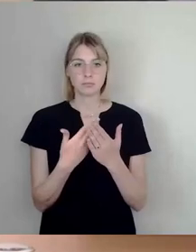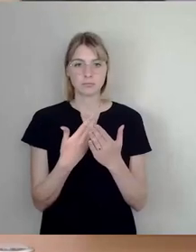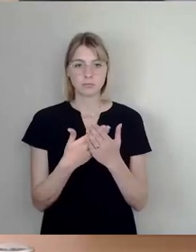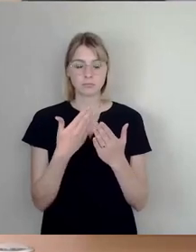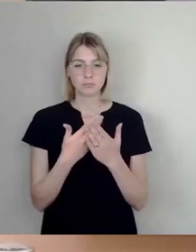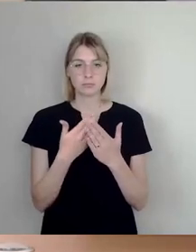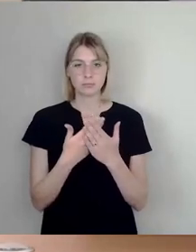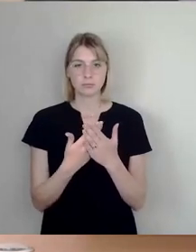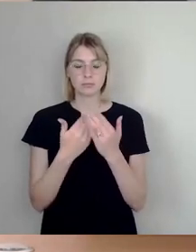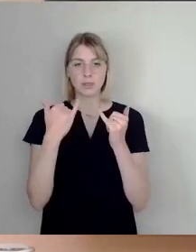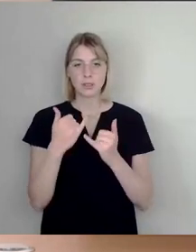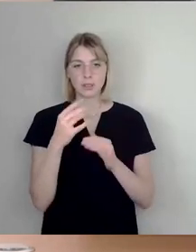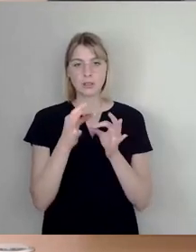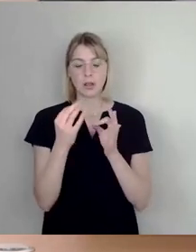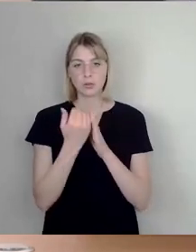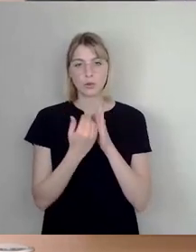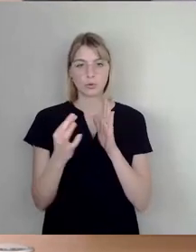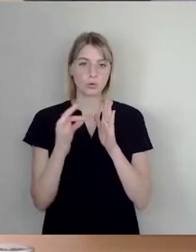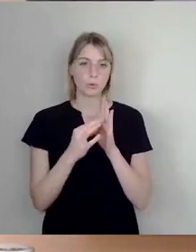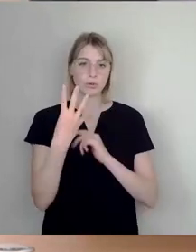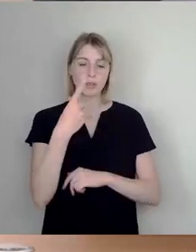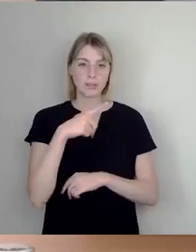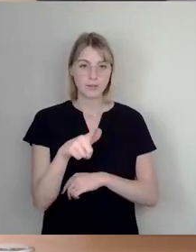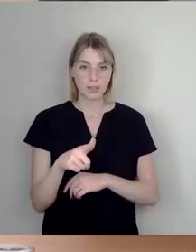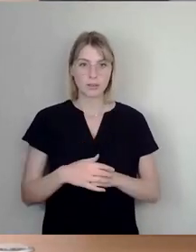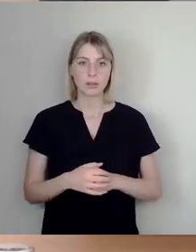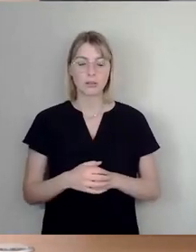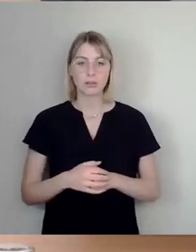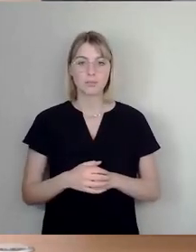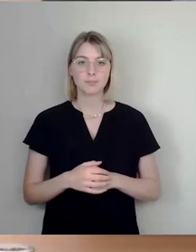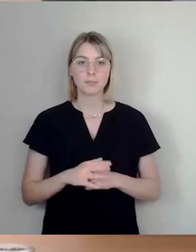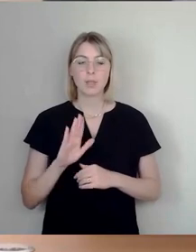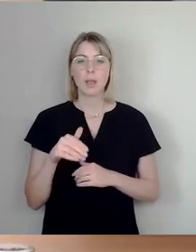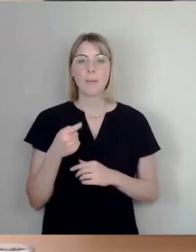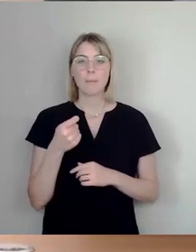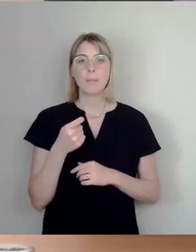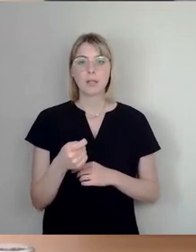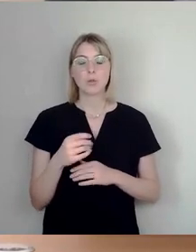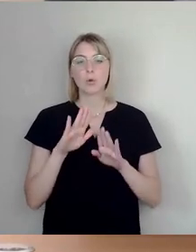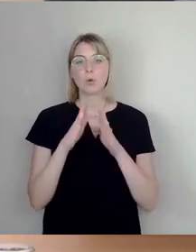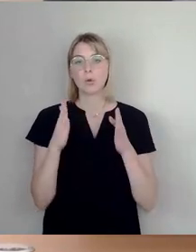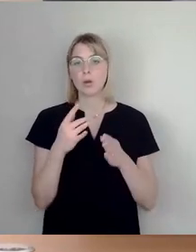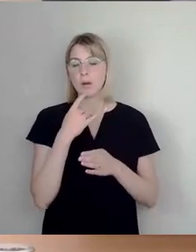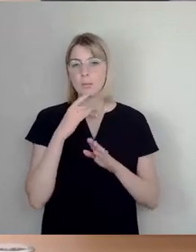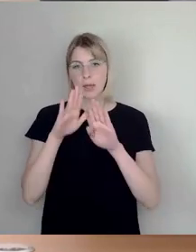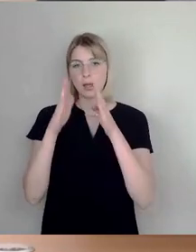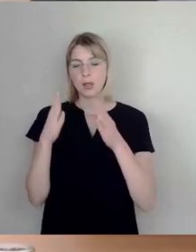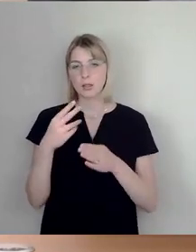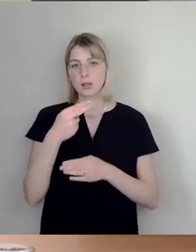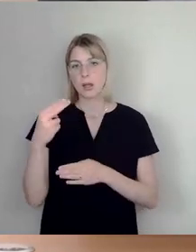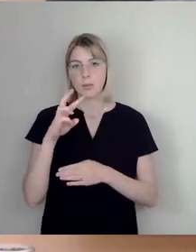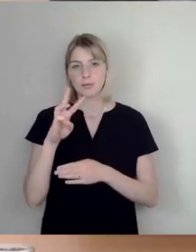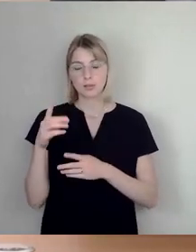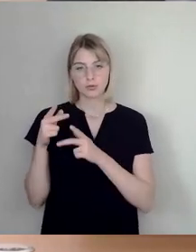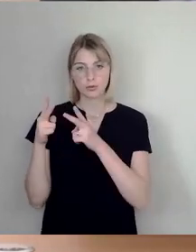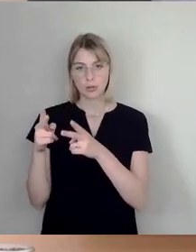Top 24 auf Abmietung des Objektes Hermann-Mendez-Straße, Einbringer auf